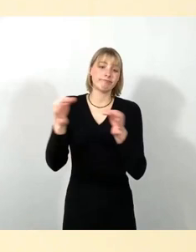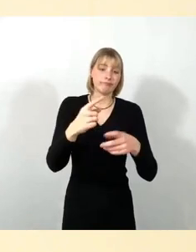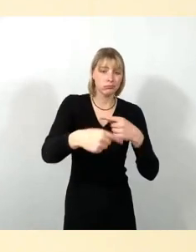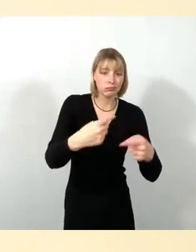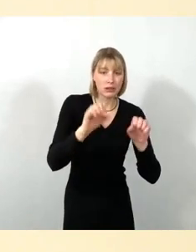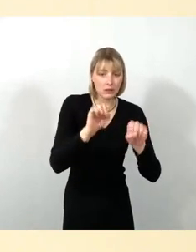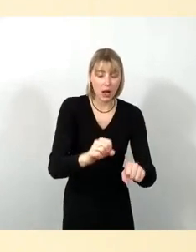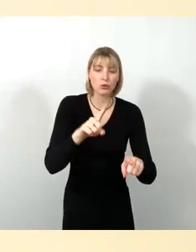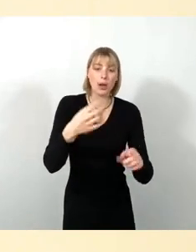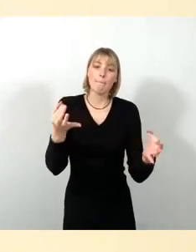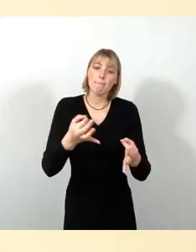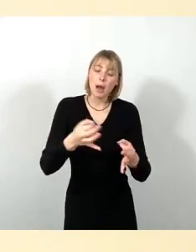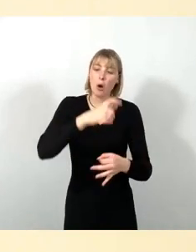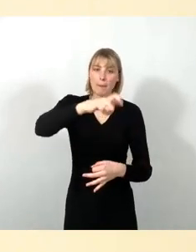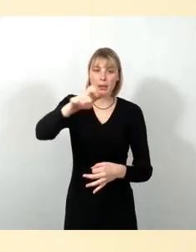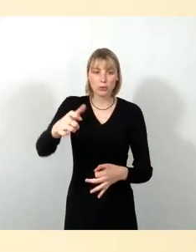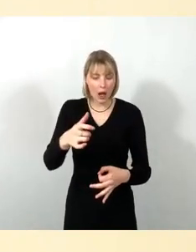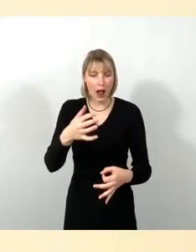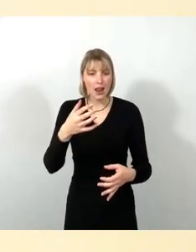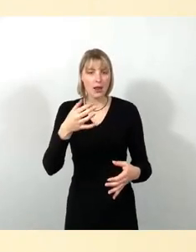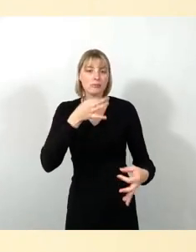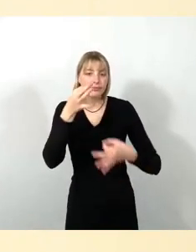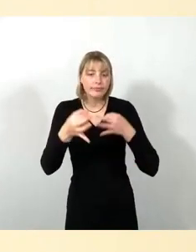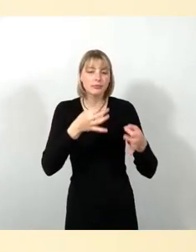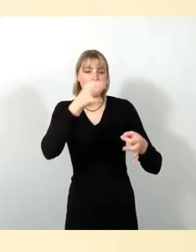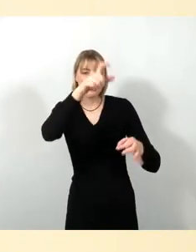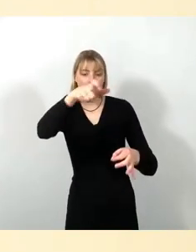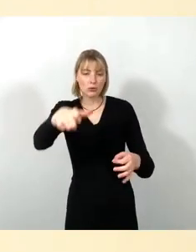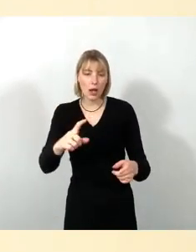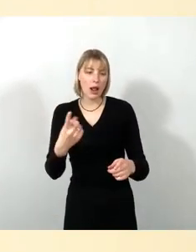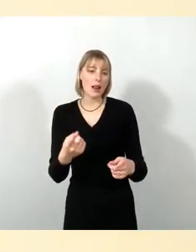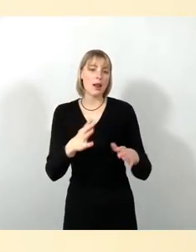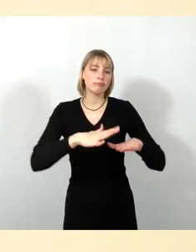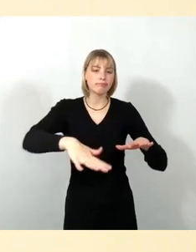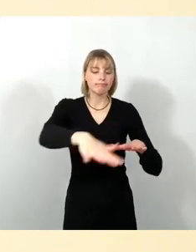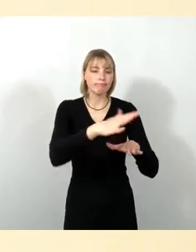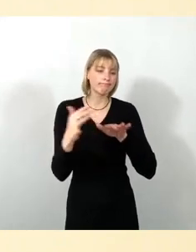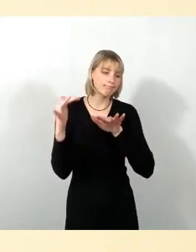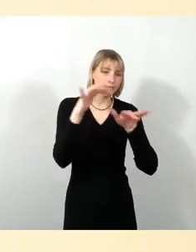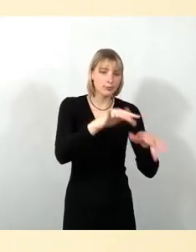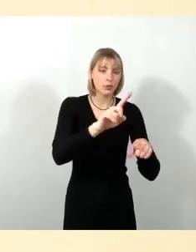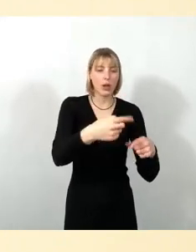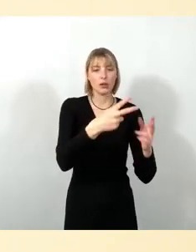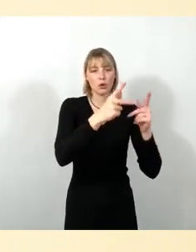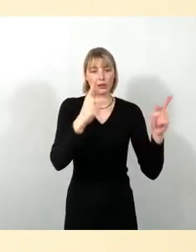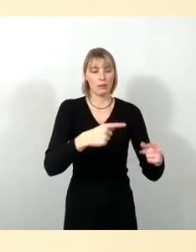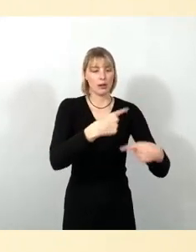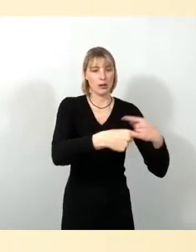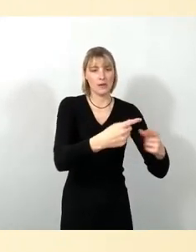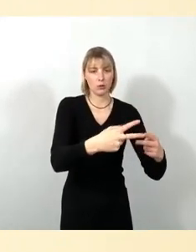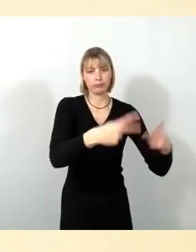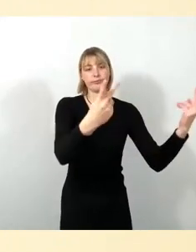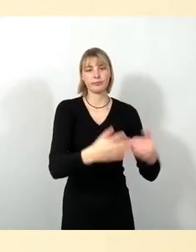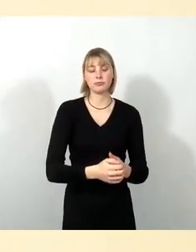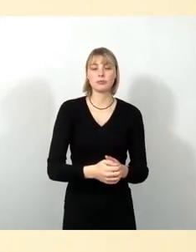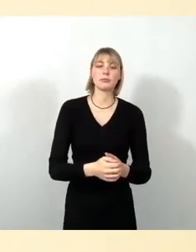dort Menschen in das Gelände einlädt und dieses Konzept entwickelt. Das sozusagen zum Akazienhof. Und lassen Sie